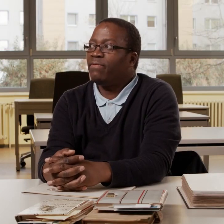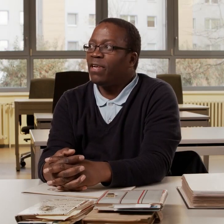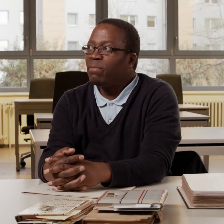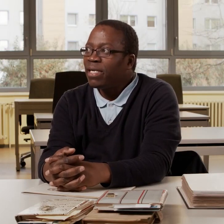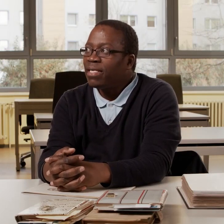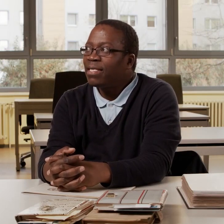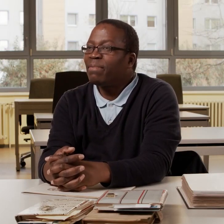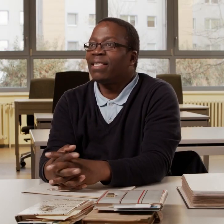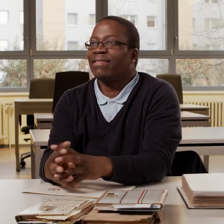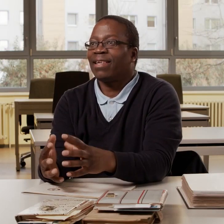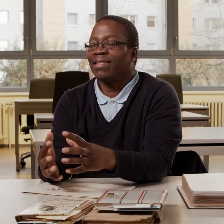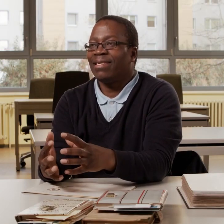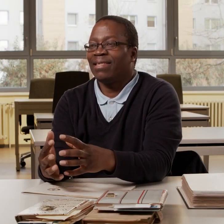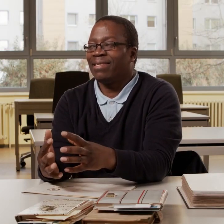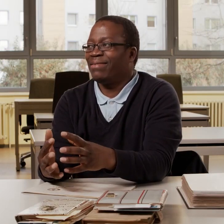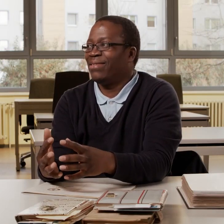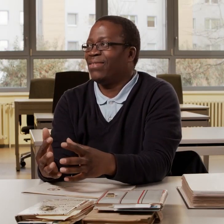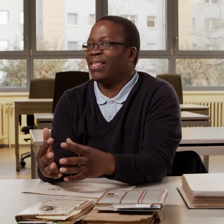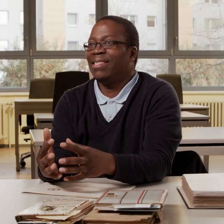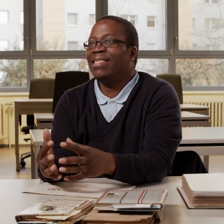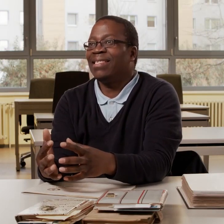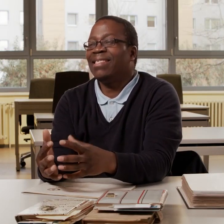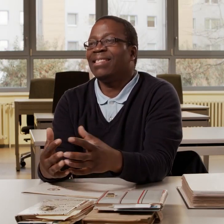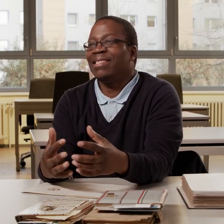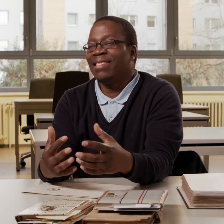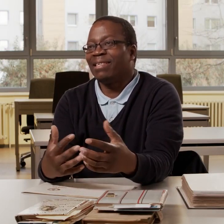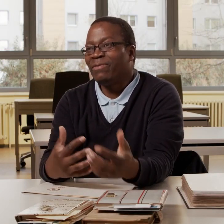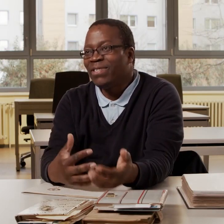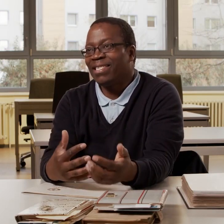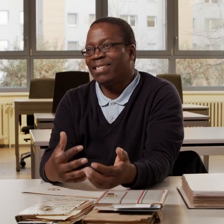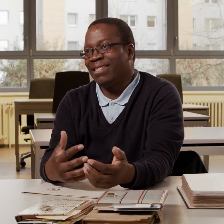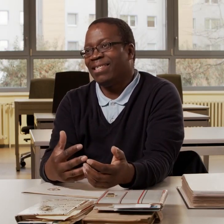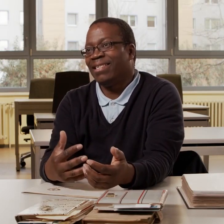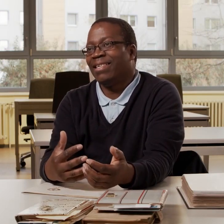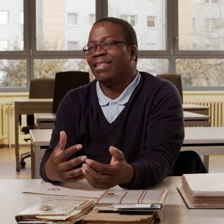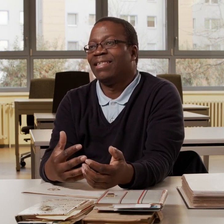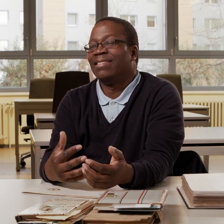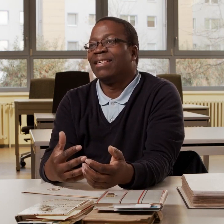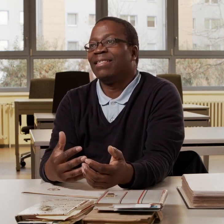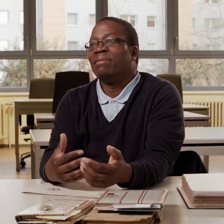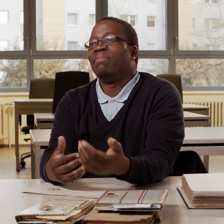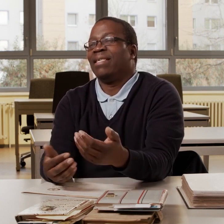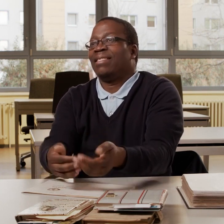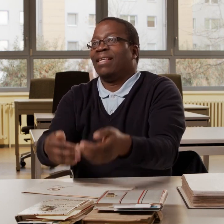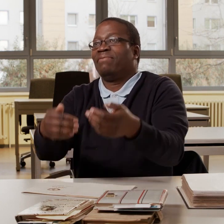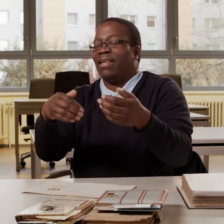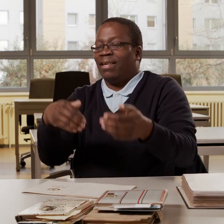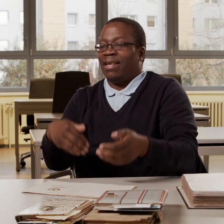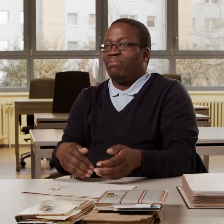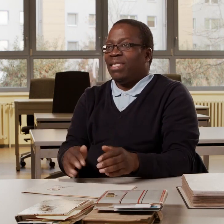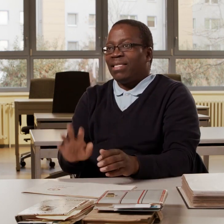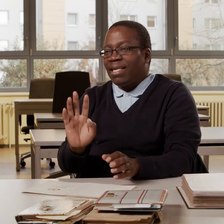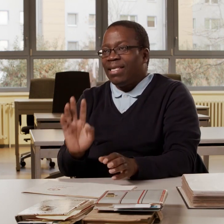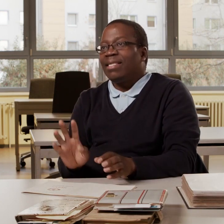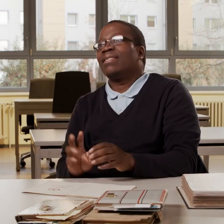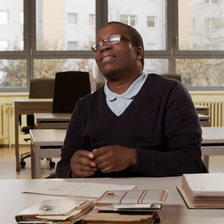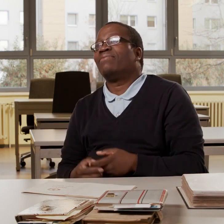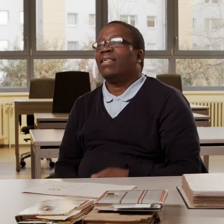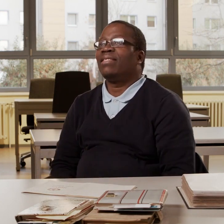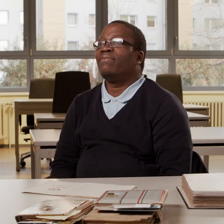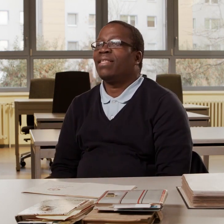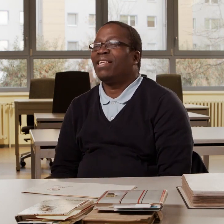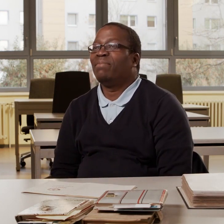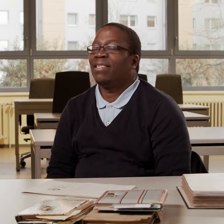uns gezielt und verabredet, aber das war nicht erwünscht. Man ist einfach abends da